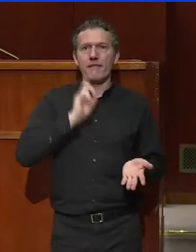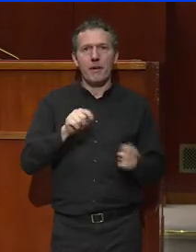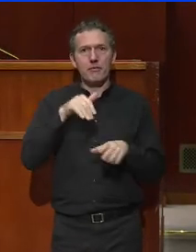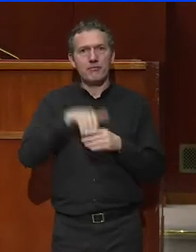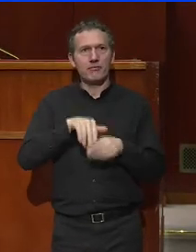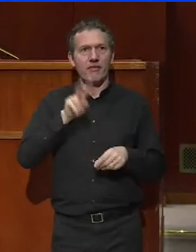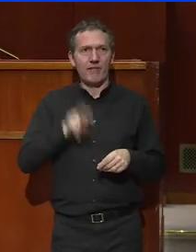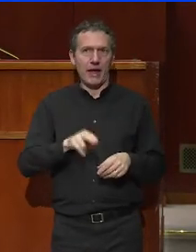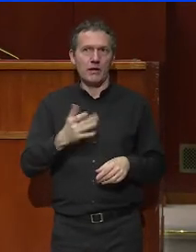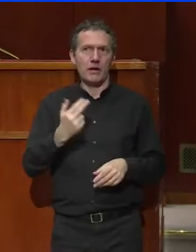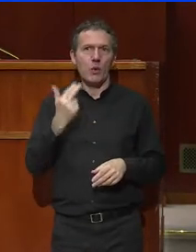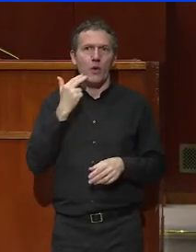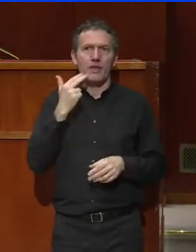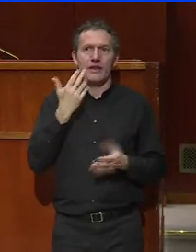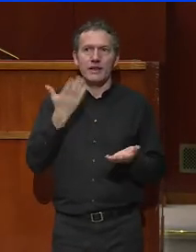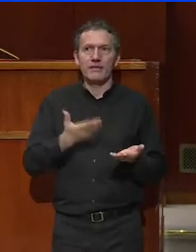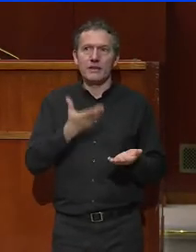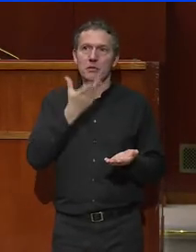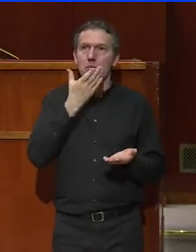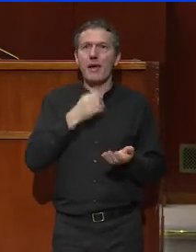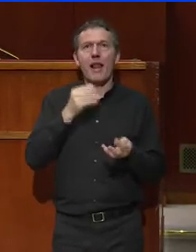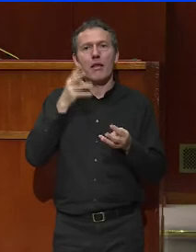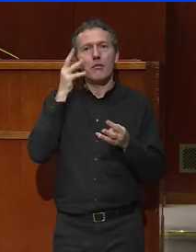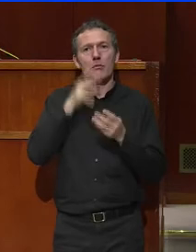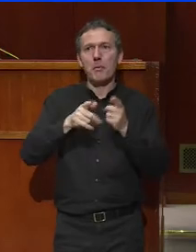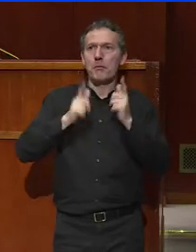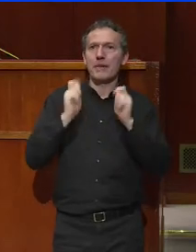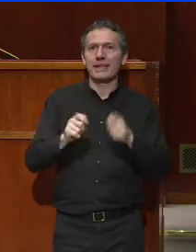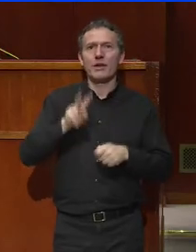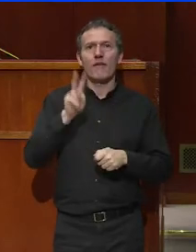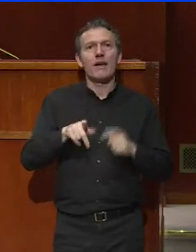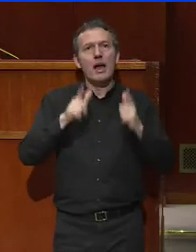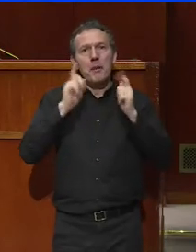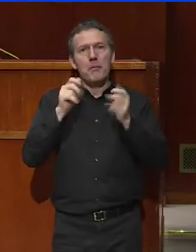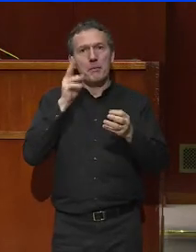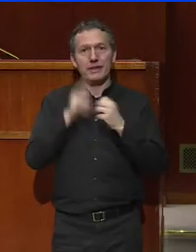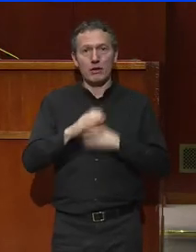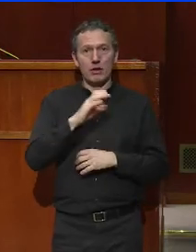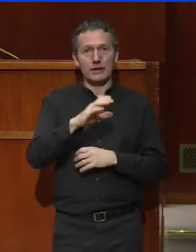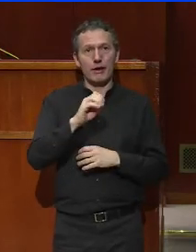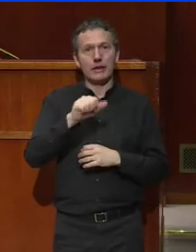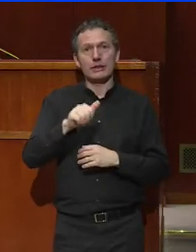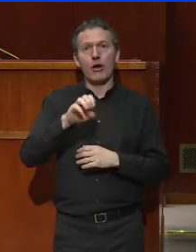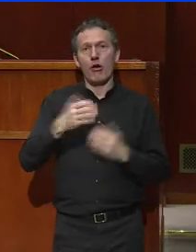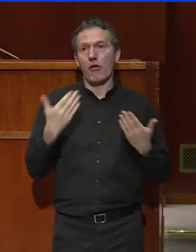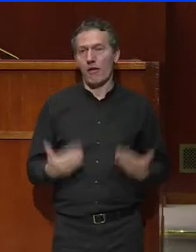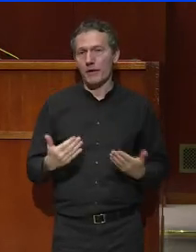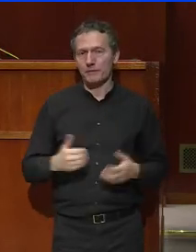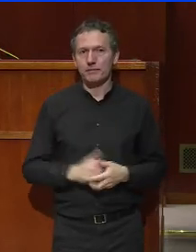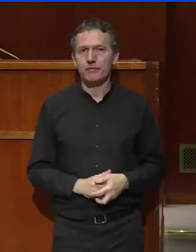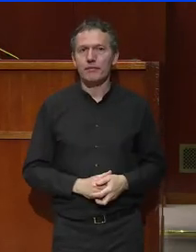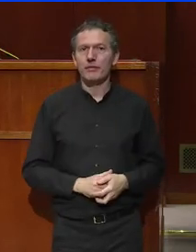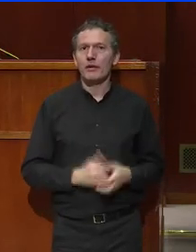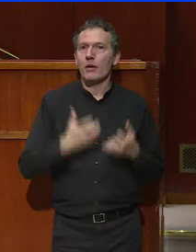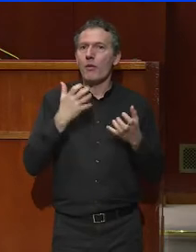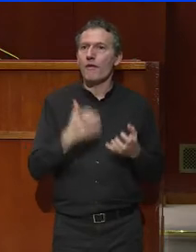utiles. C'est une belle mission, c'est la mission du CESE, et je voudrais, pour